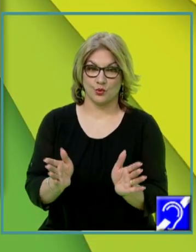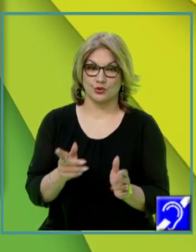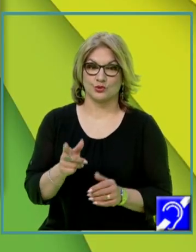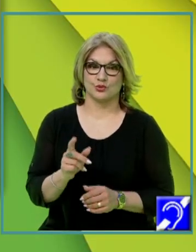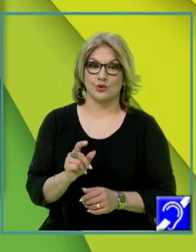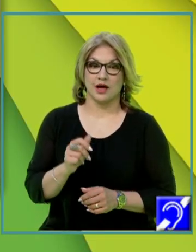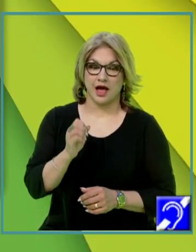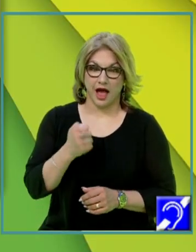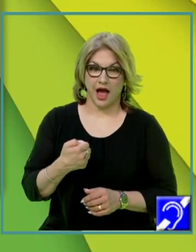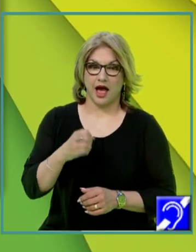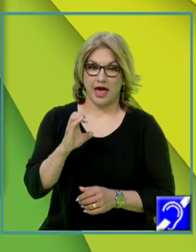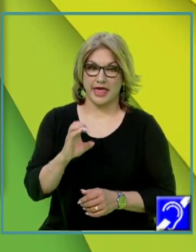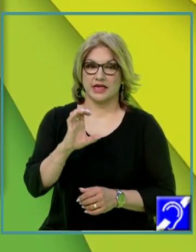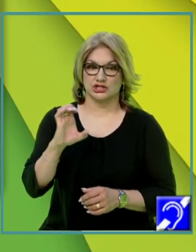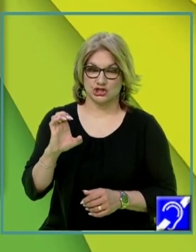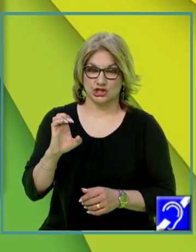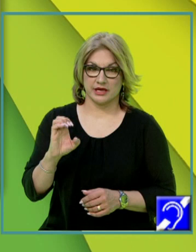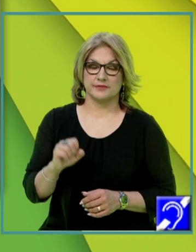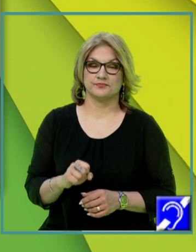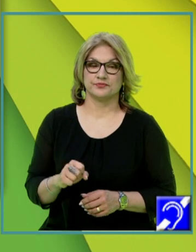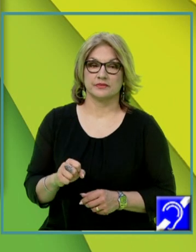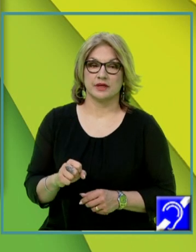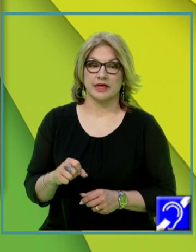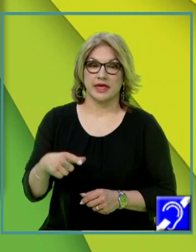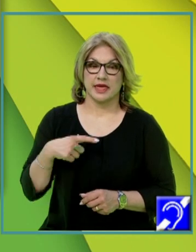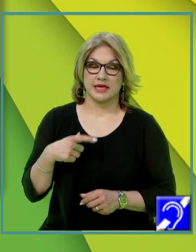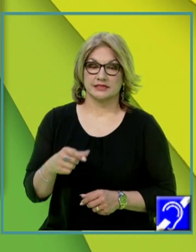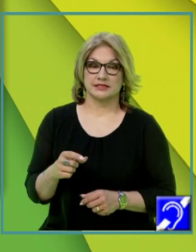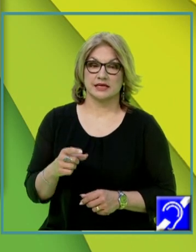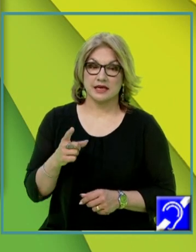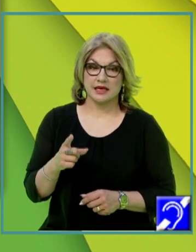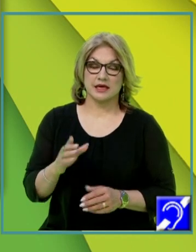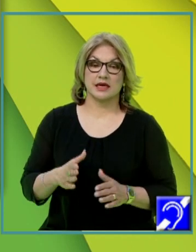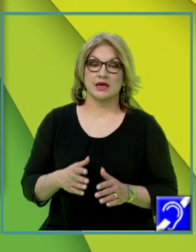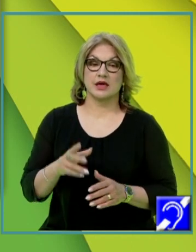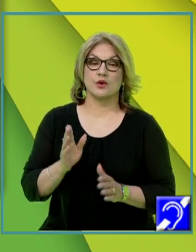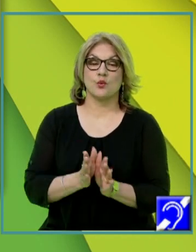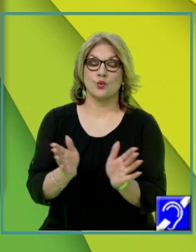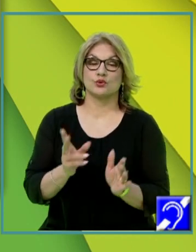AEC este exact unghiul diedru